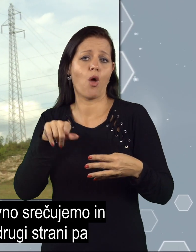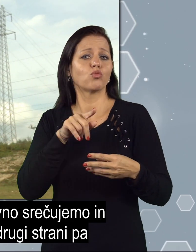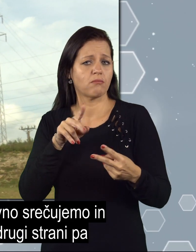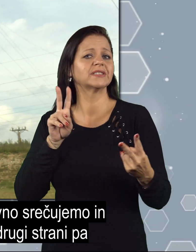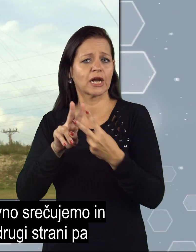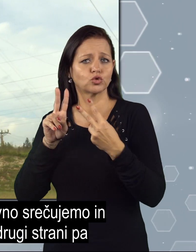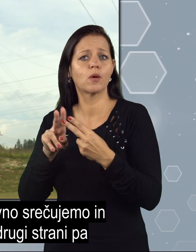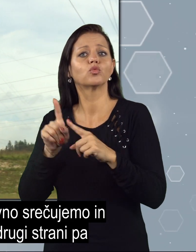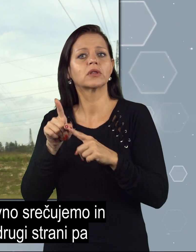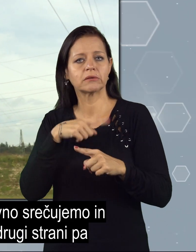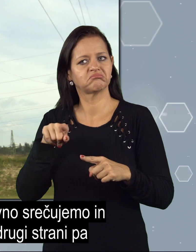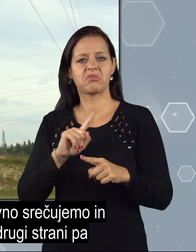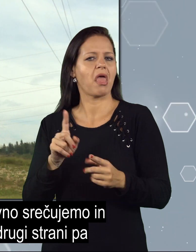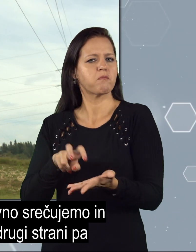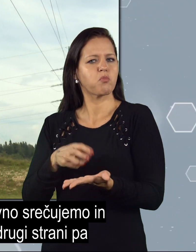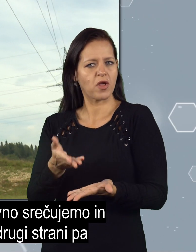bojimo.